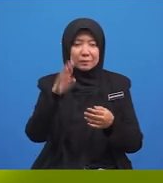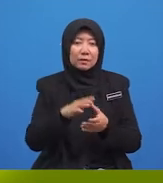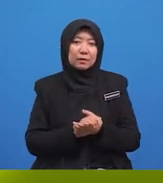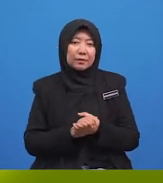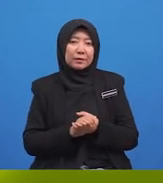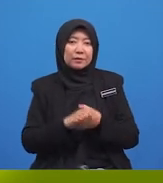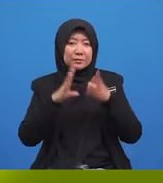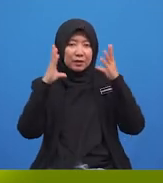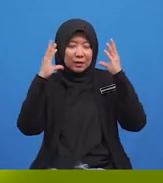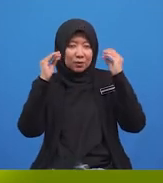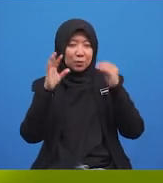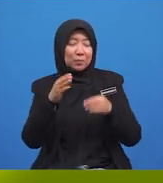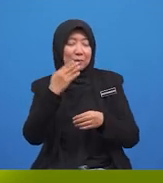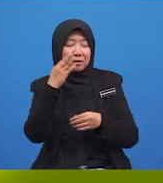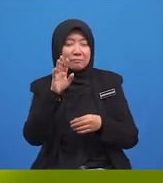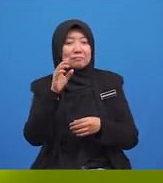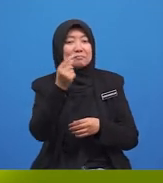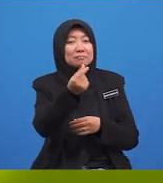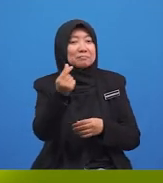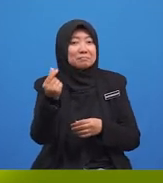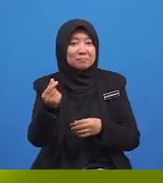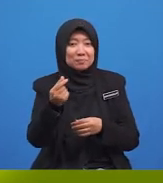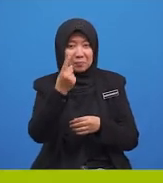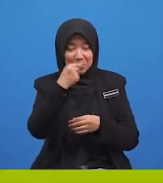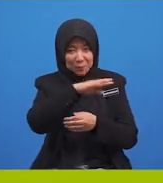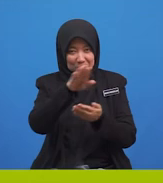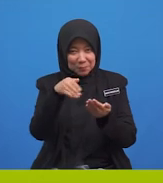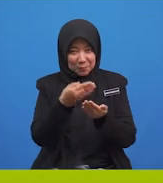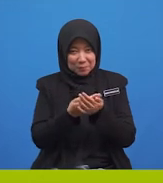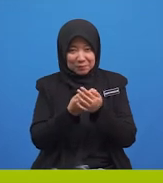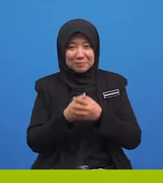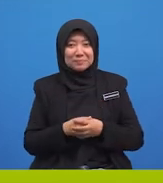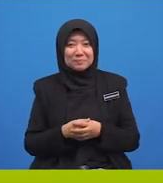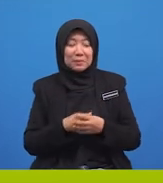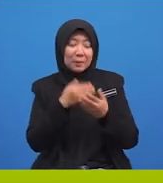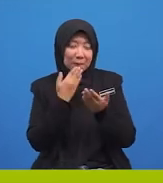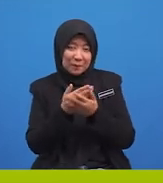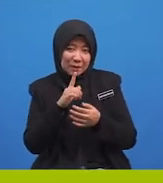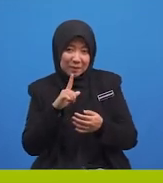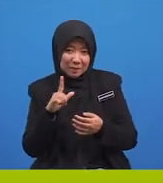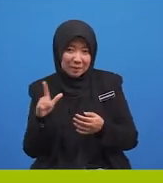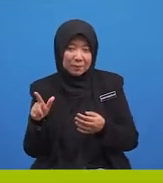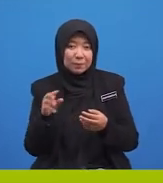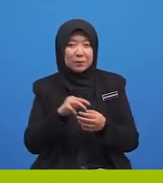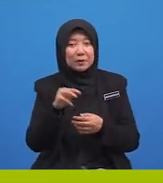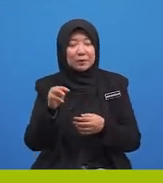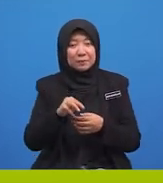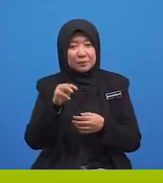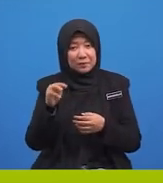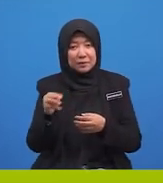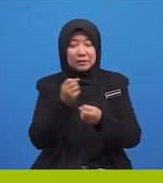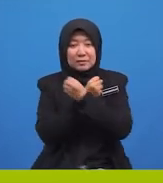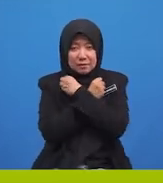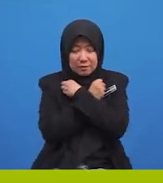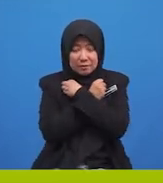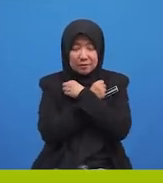tiga tanda hati Cikgu kepada kamu semua. Baiklah murid-murid yang Cikgu sayangi. Cikgu